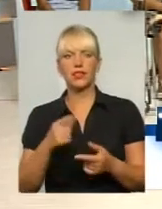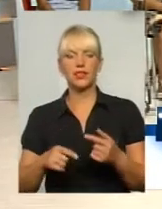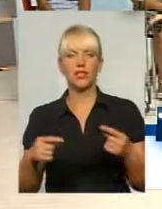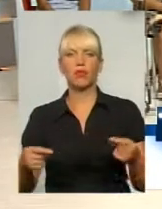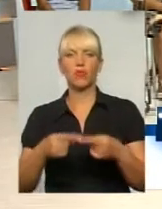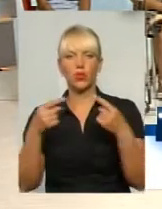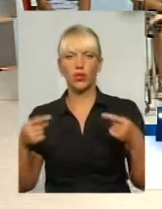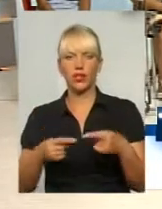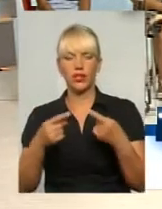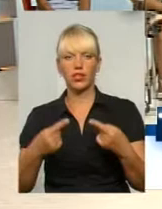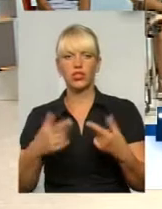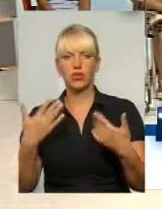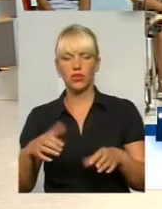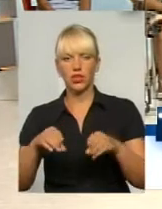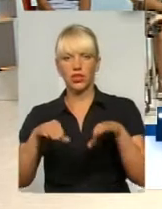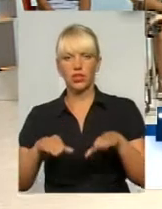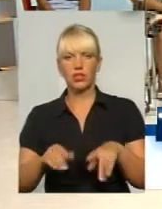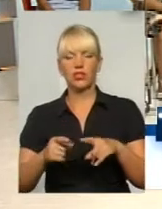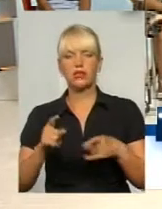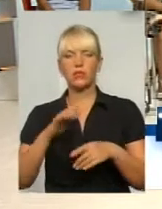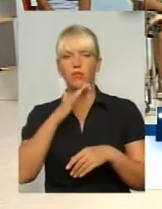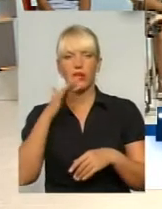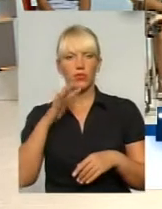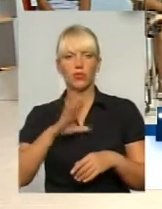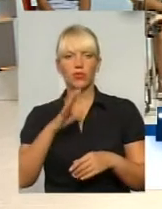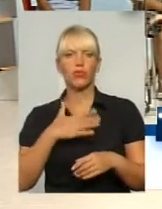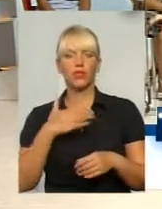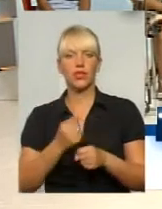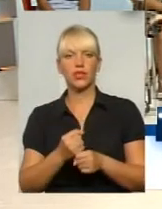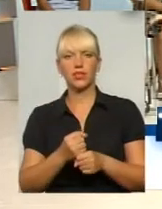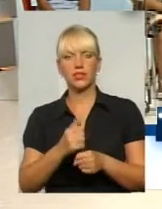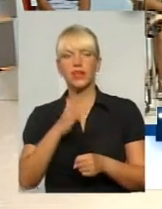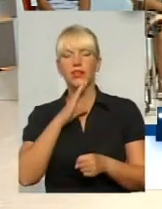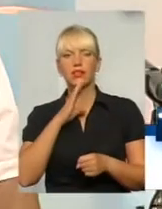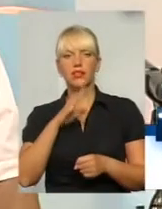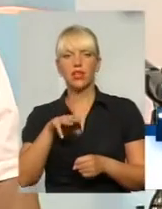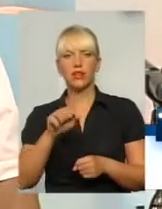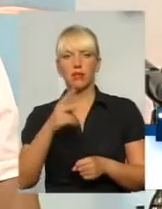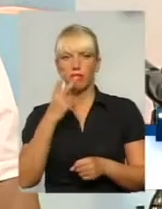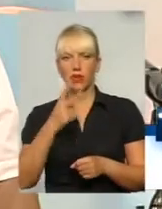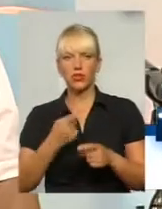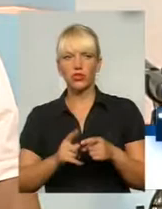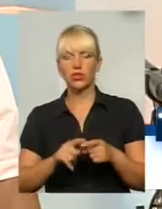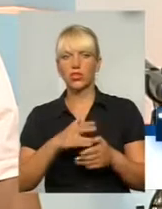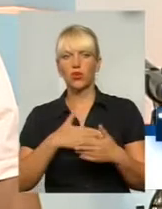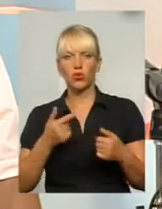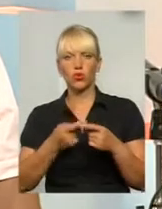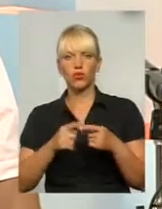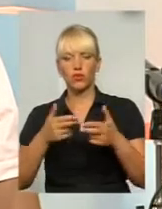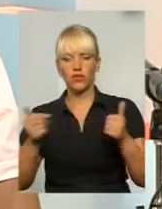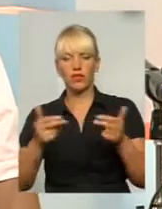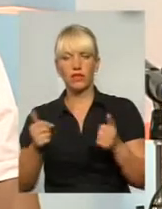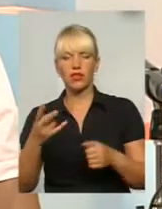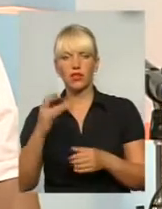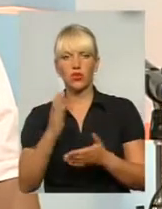з часом знімаються, тому що було багато претензій, дівчата це бачать, вони не хочуть це визнавати, але є той